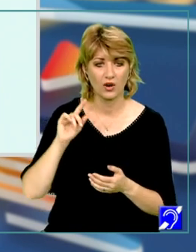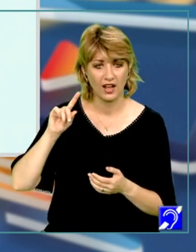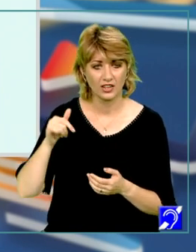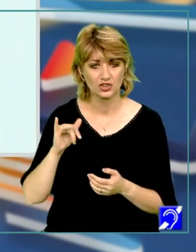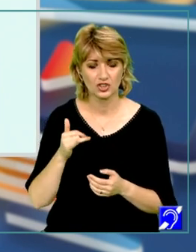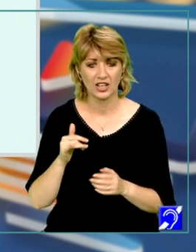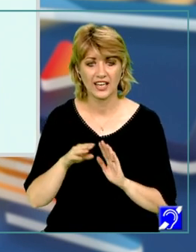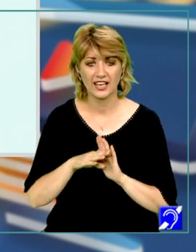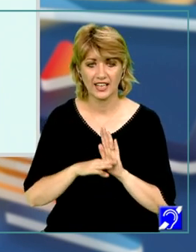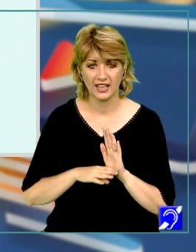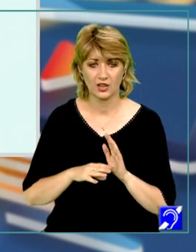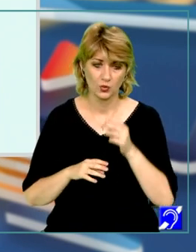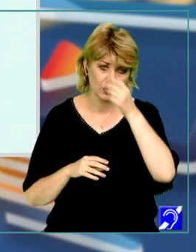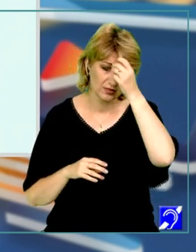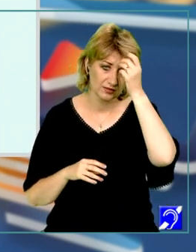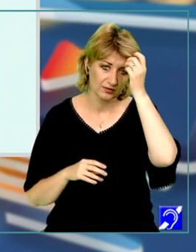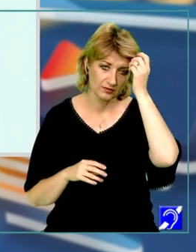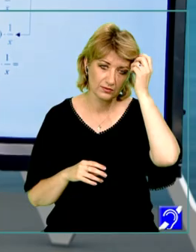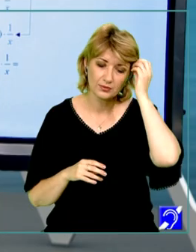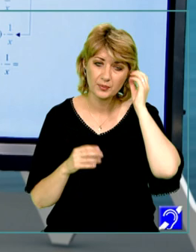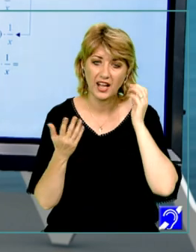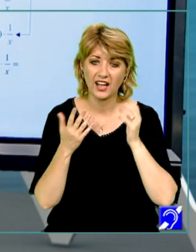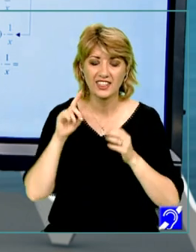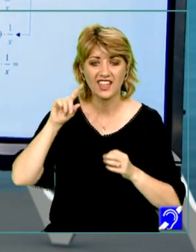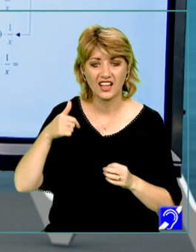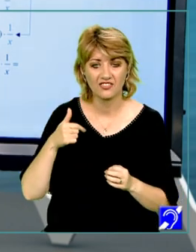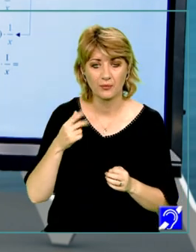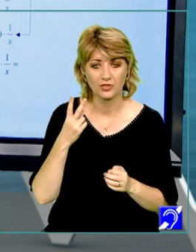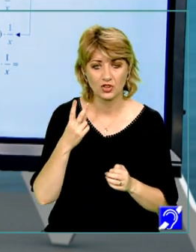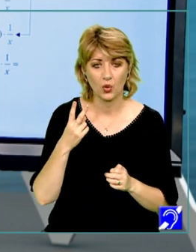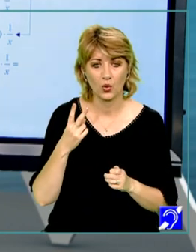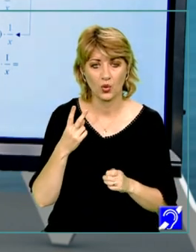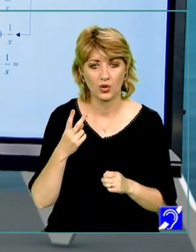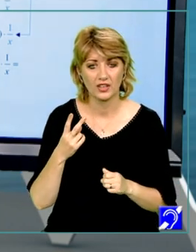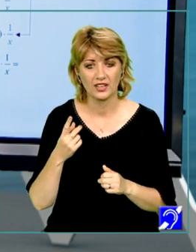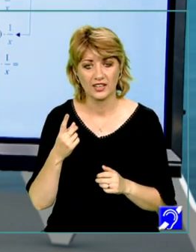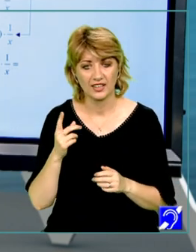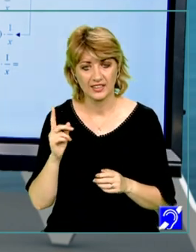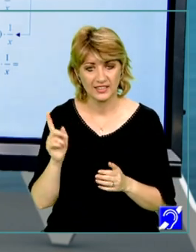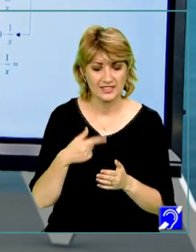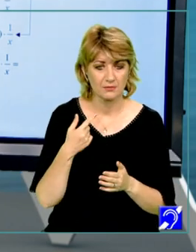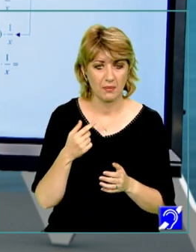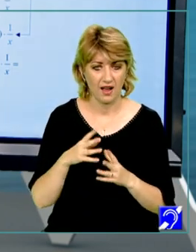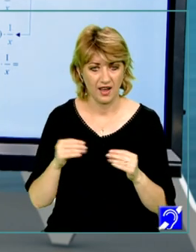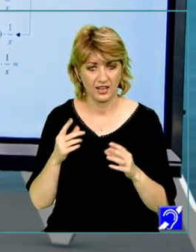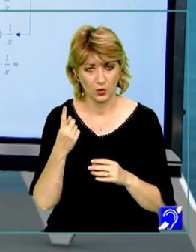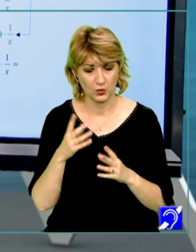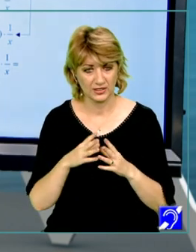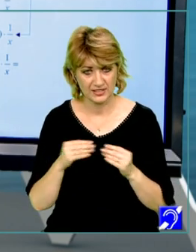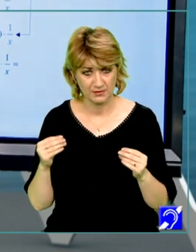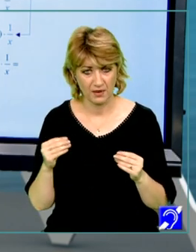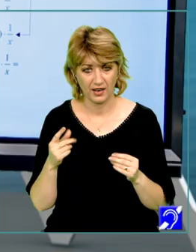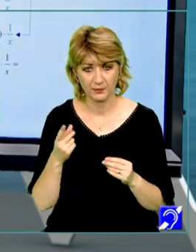reguli, avem o sumă pe care o derivăm, 2-ul e o constantă, dispare, la fel și 1 dispare în sensul că prin